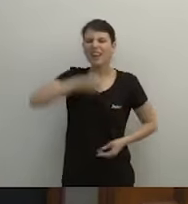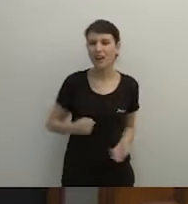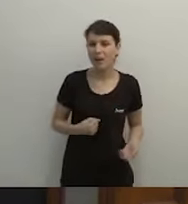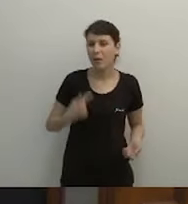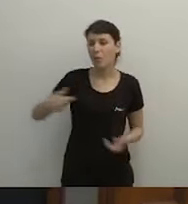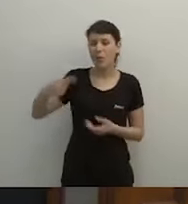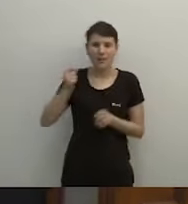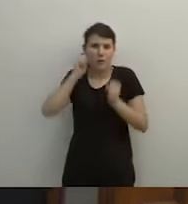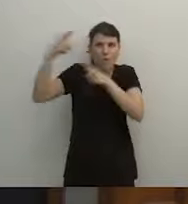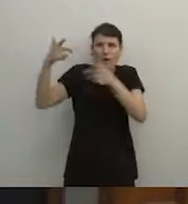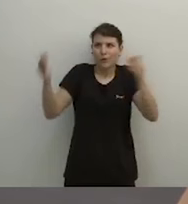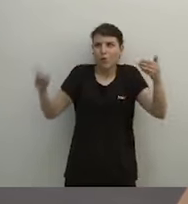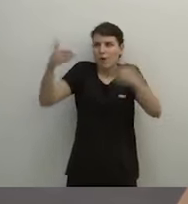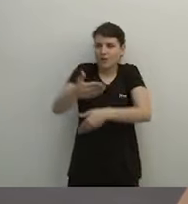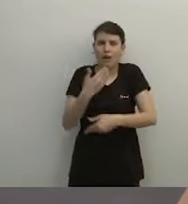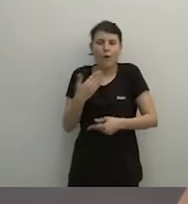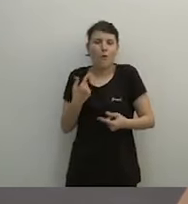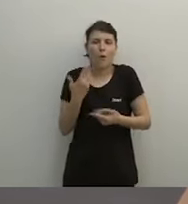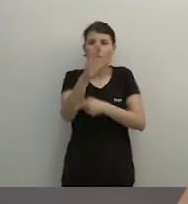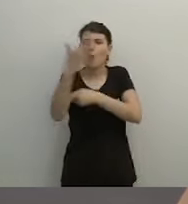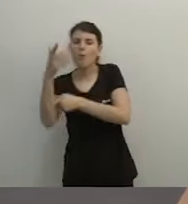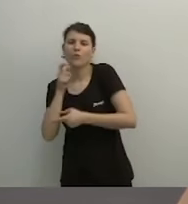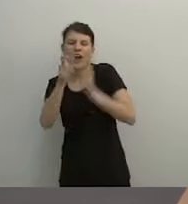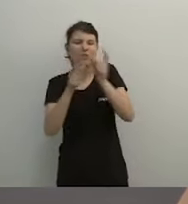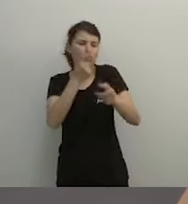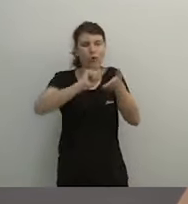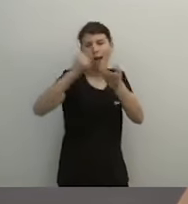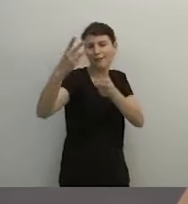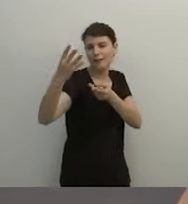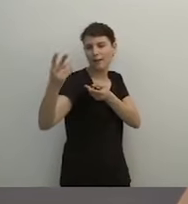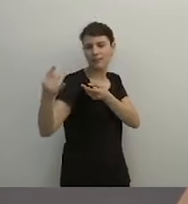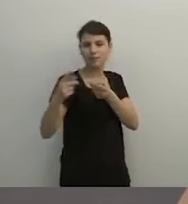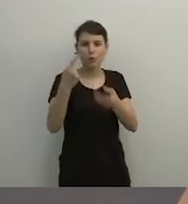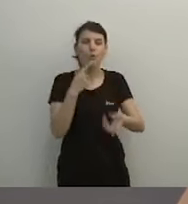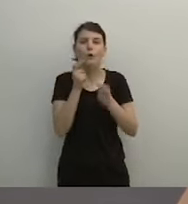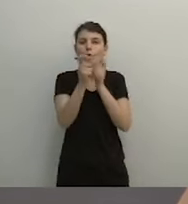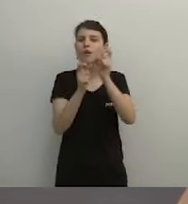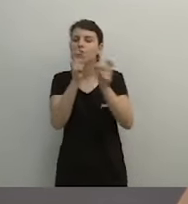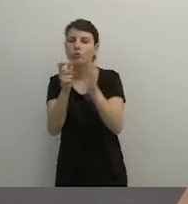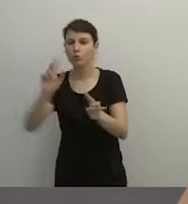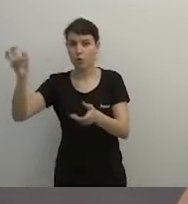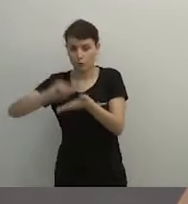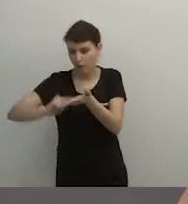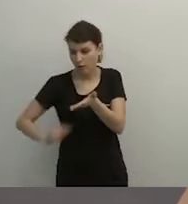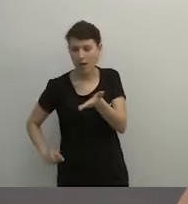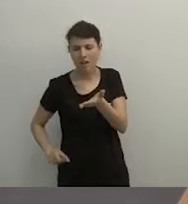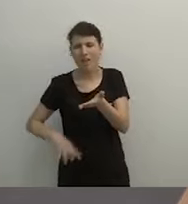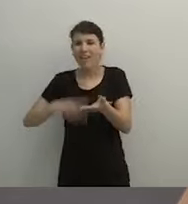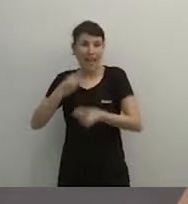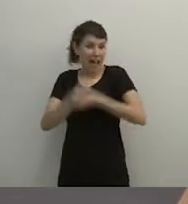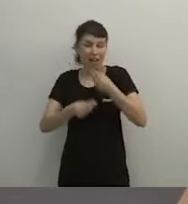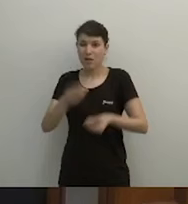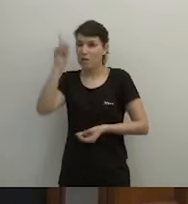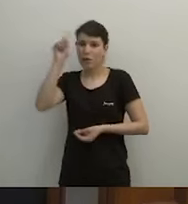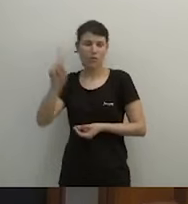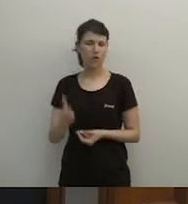imagina que tancats en una sala, un anava proposant insults i l'altre anava prenent nota, no sé qui seria, no sé qui seria, acciones civiles,